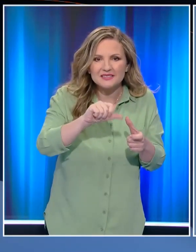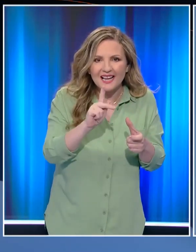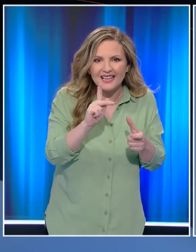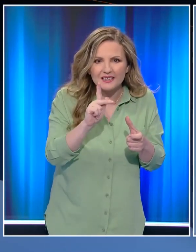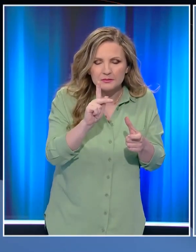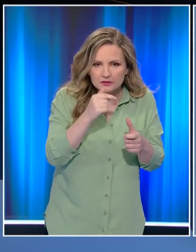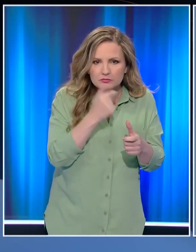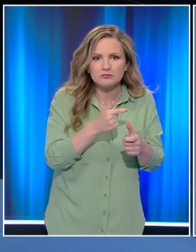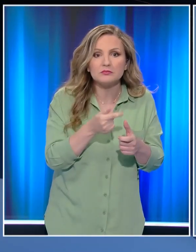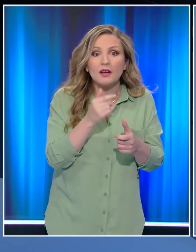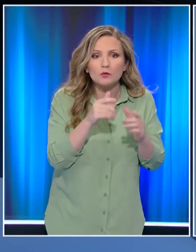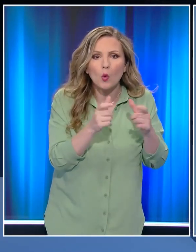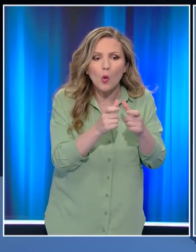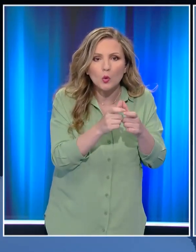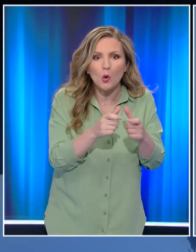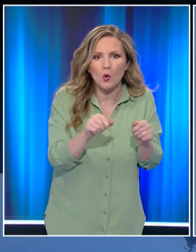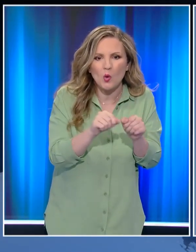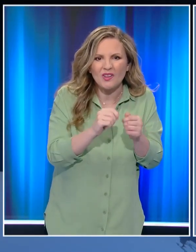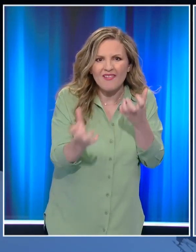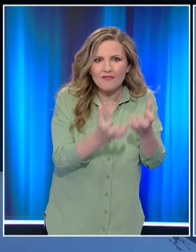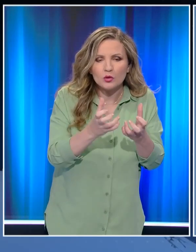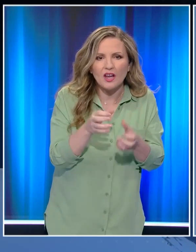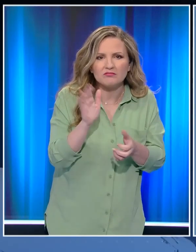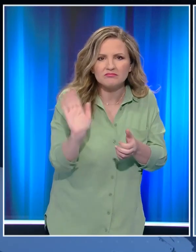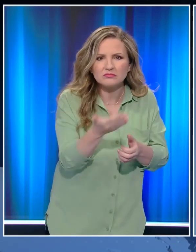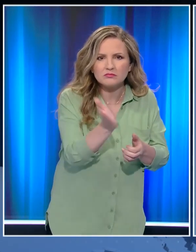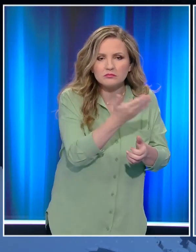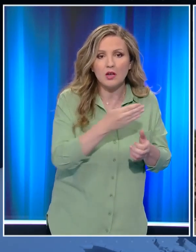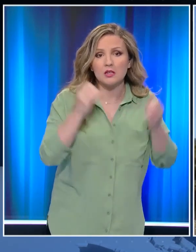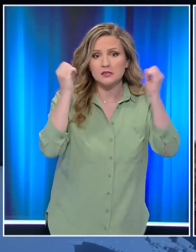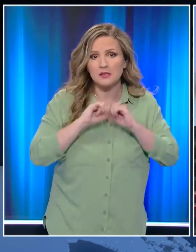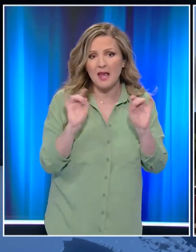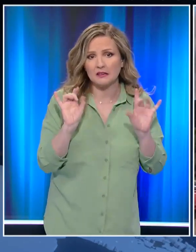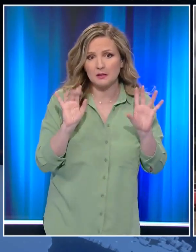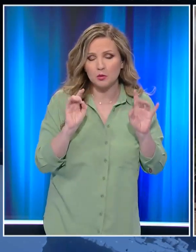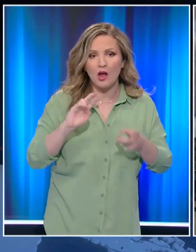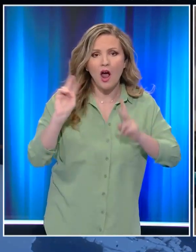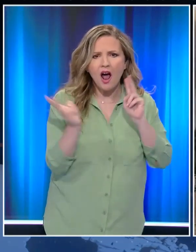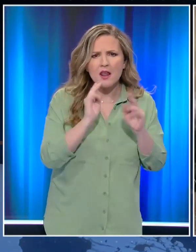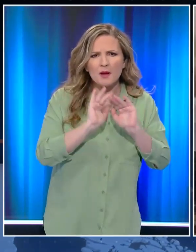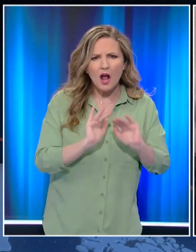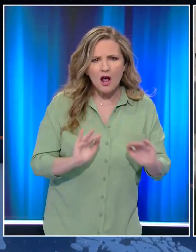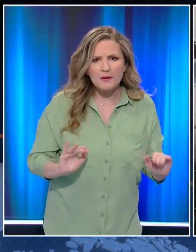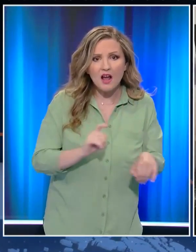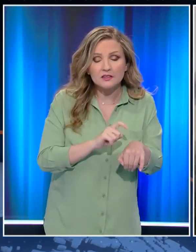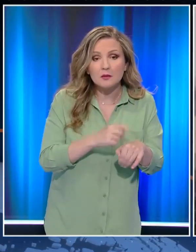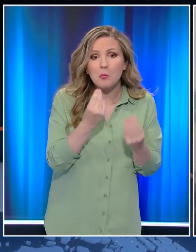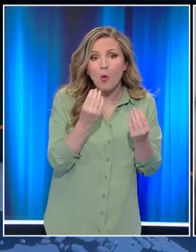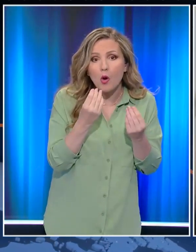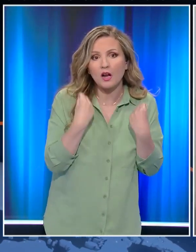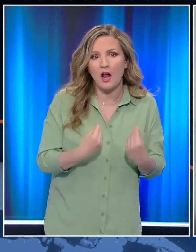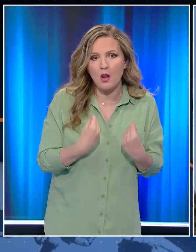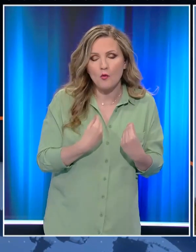έγινε και η προληπτική εκένωση του οικισμού. Μέχρι στιγμής δεν έχουν αναφερθεί ζημίες ενώ δεν πνέουν και ισχυρή άνεμη στην περιοχή. Αυτό είναι το θετικό της